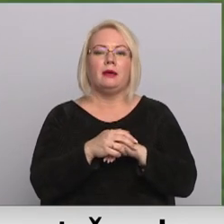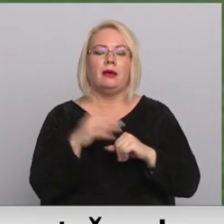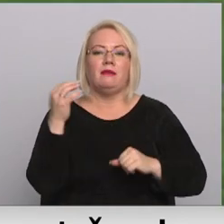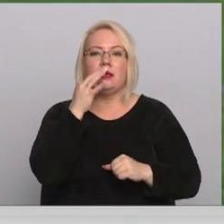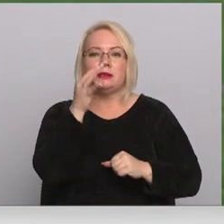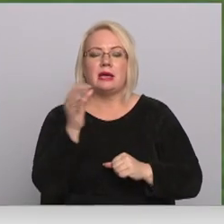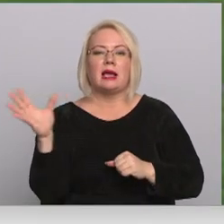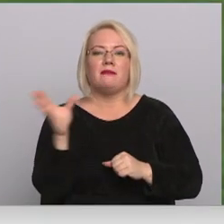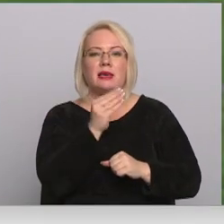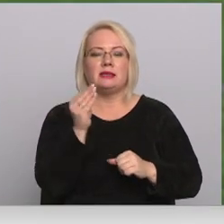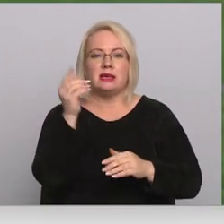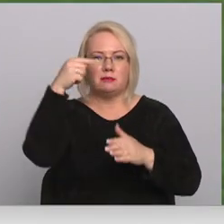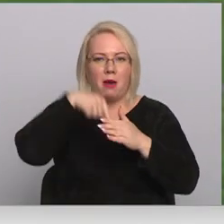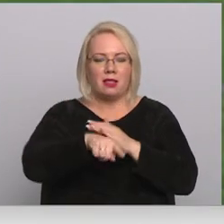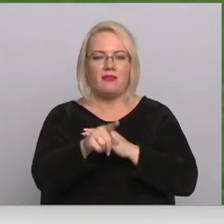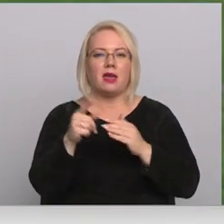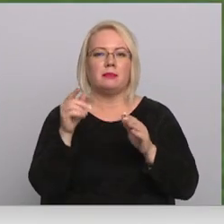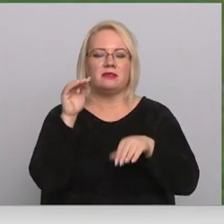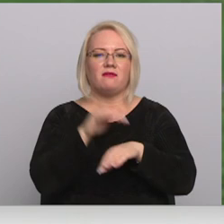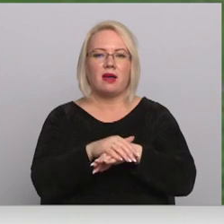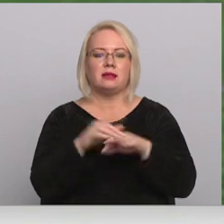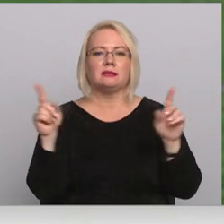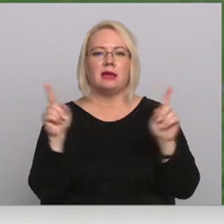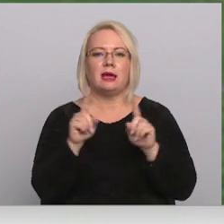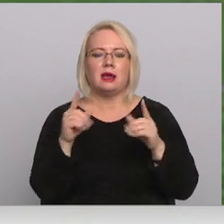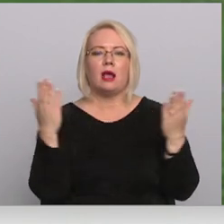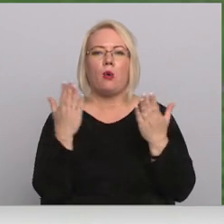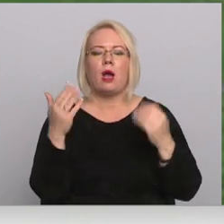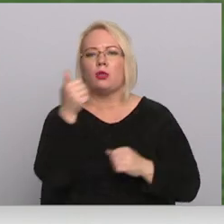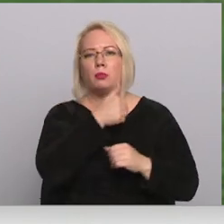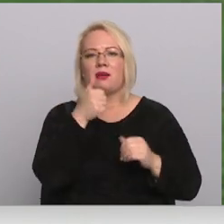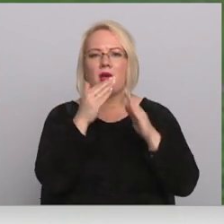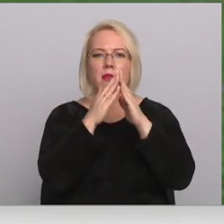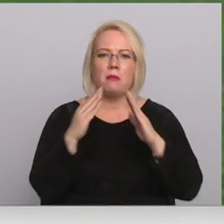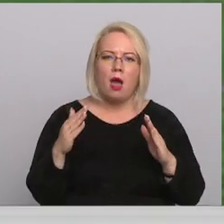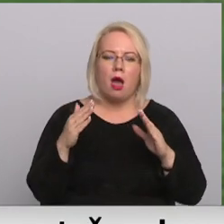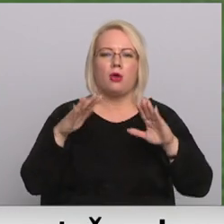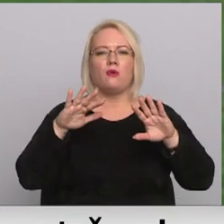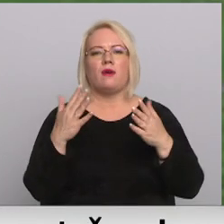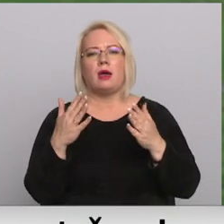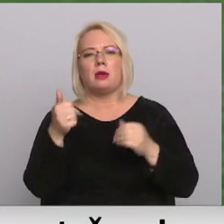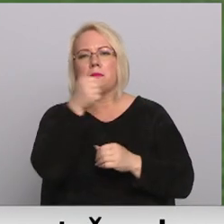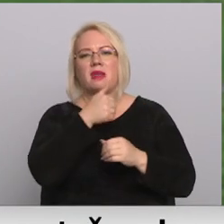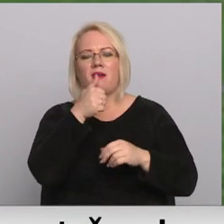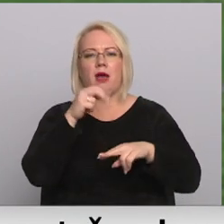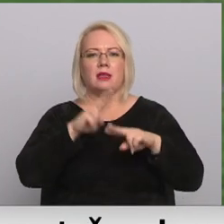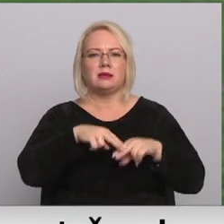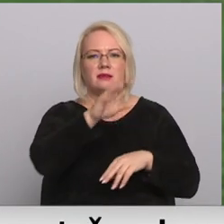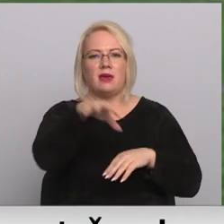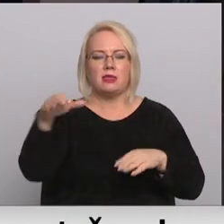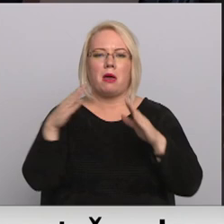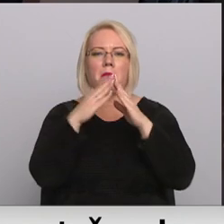patvērtnes praktiski atrodas kaut kādās privātās vietās, māja